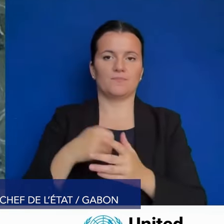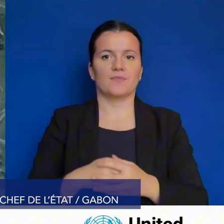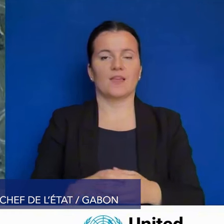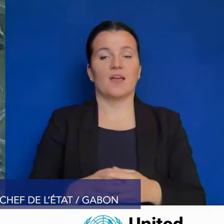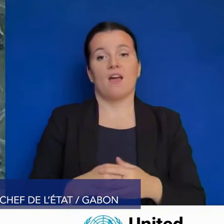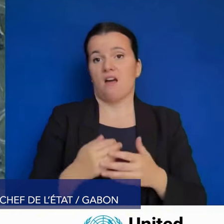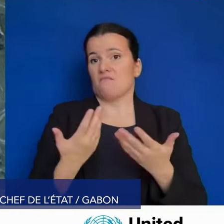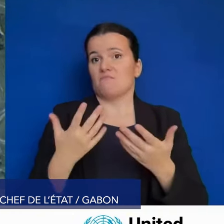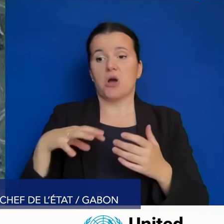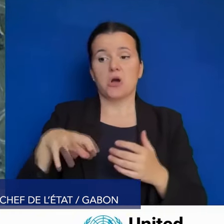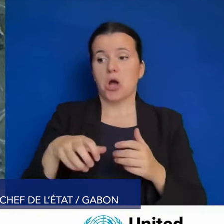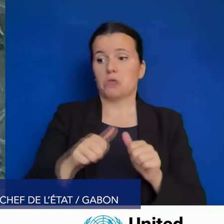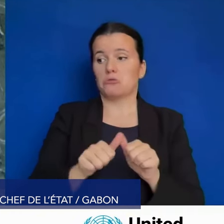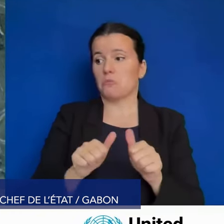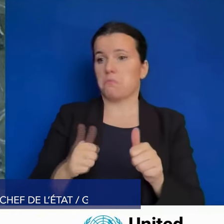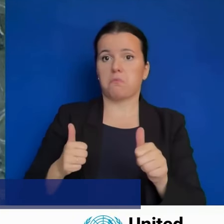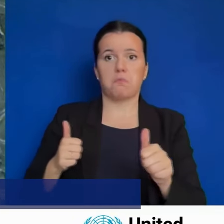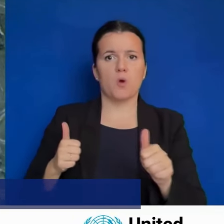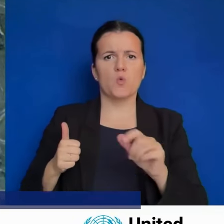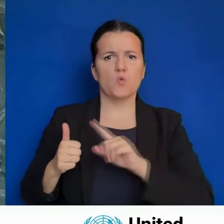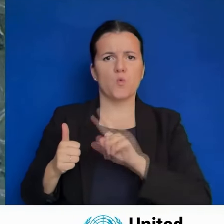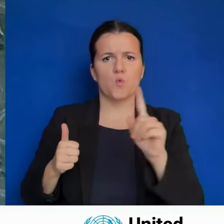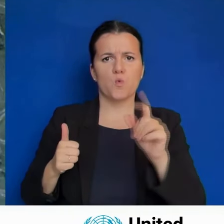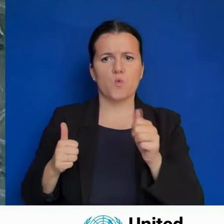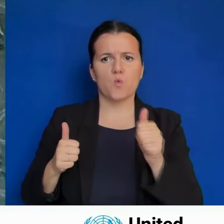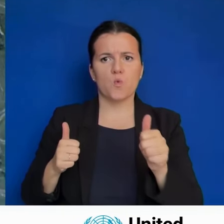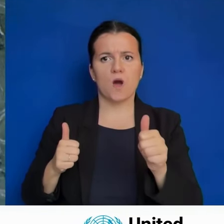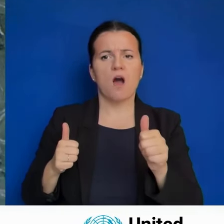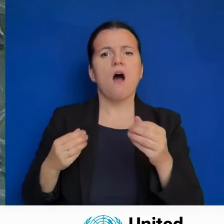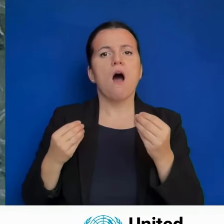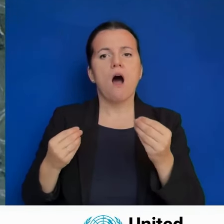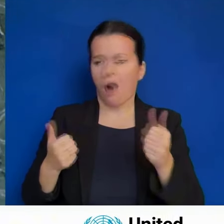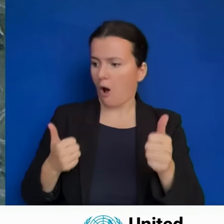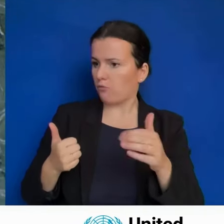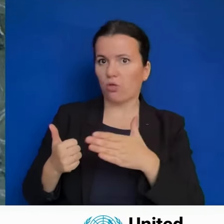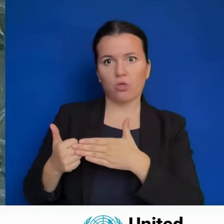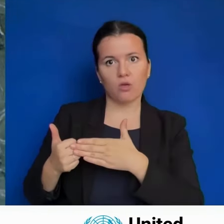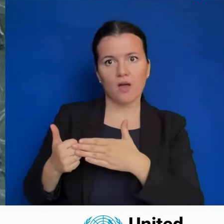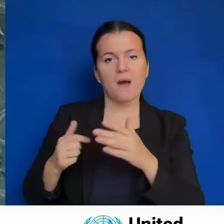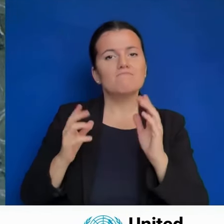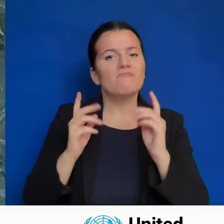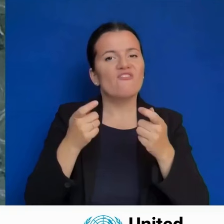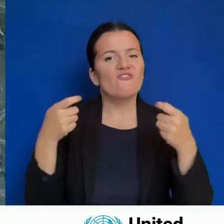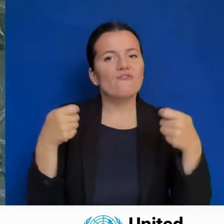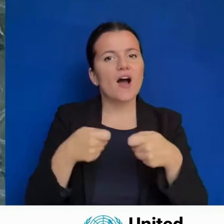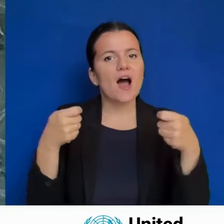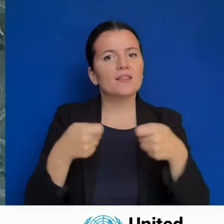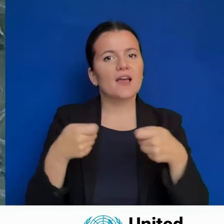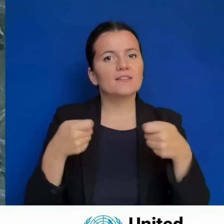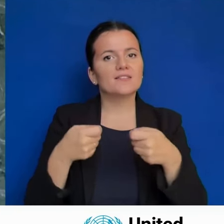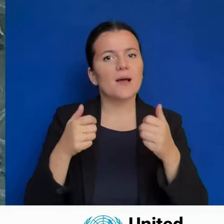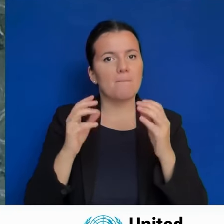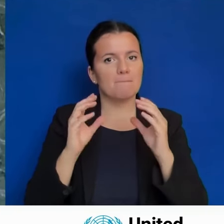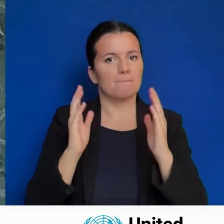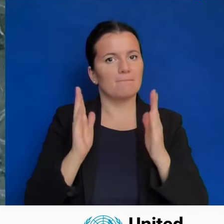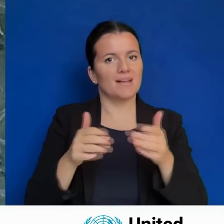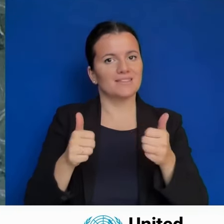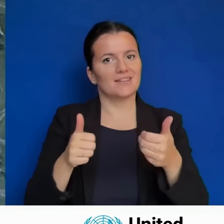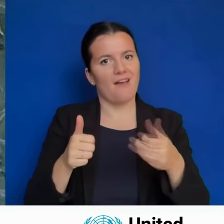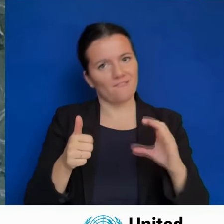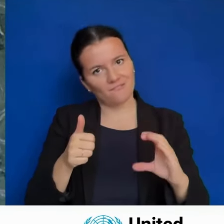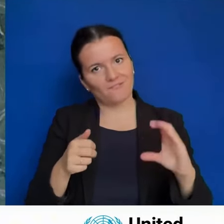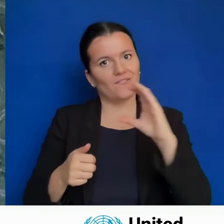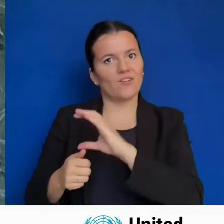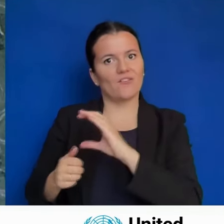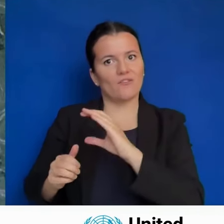ressources financières nécessaires, cela implique un allègement de la dette et des opportunités de financement concessionnel,